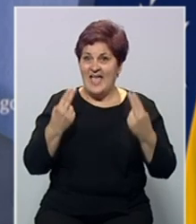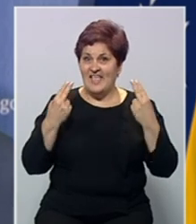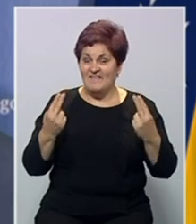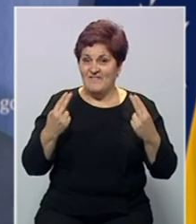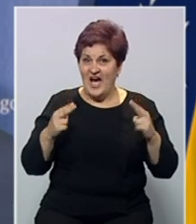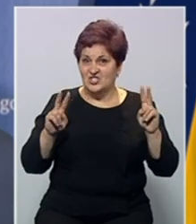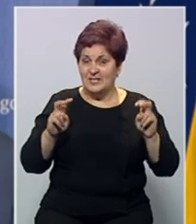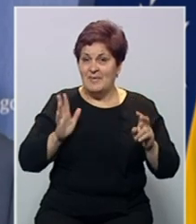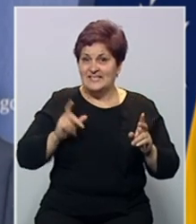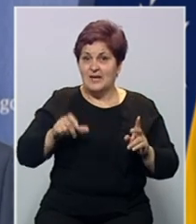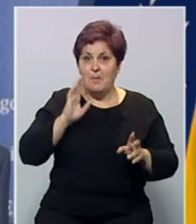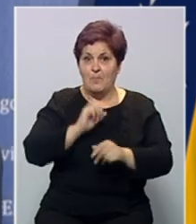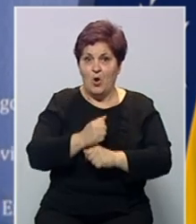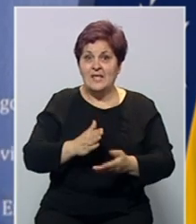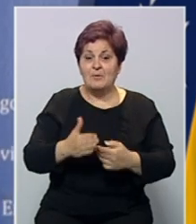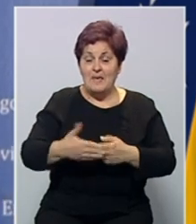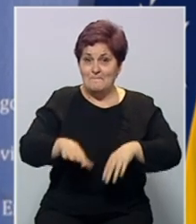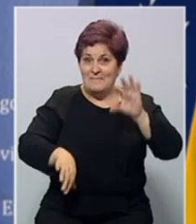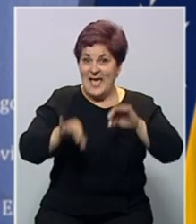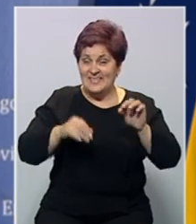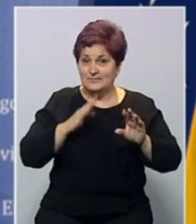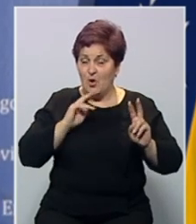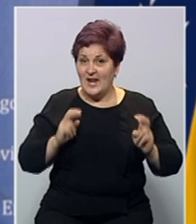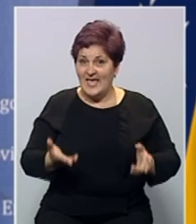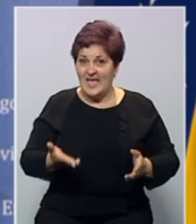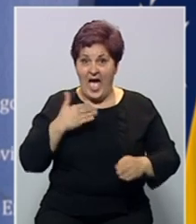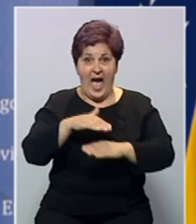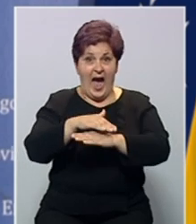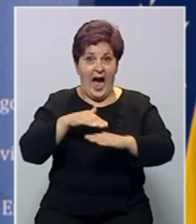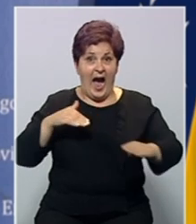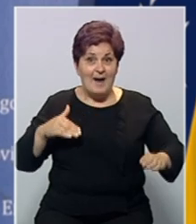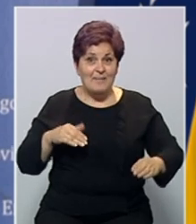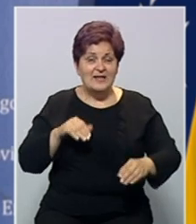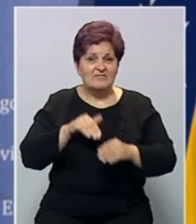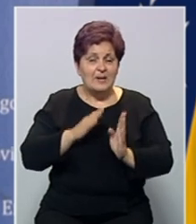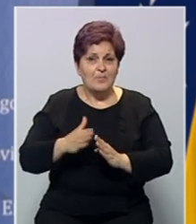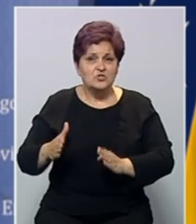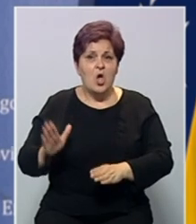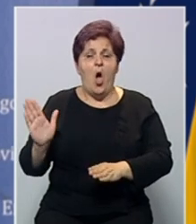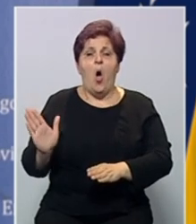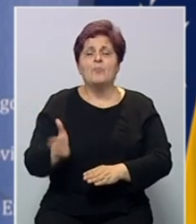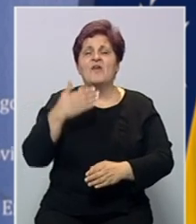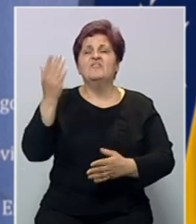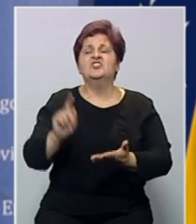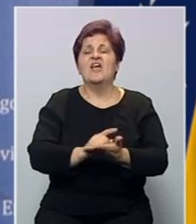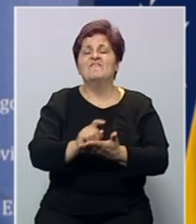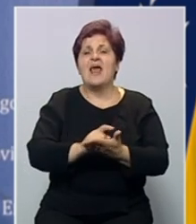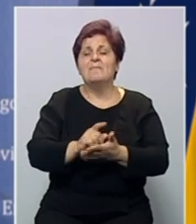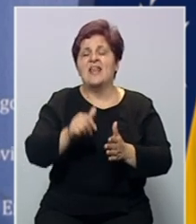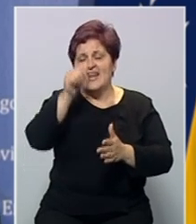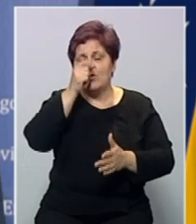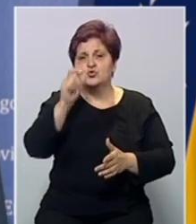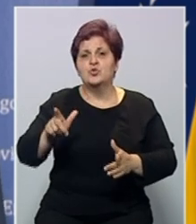za građane BiH postanu predizborne teme, a parlament je stvar, procedura, onda prođe više vremena nego što ljudi